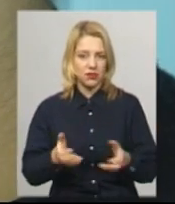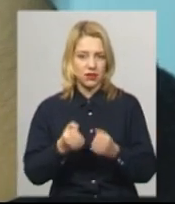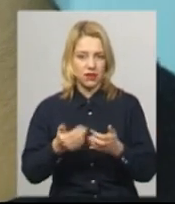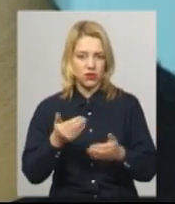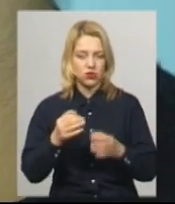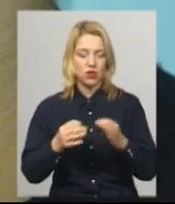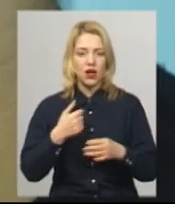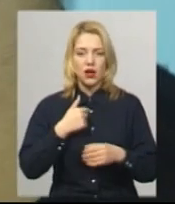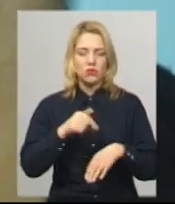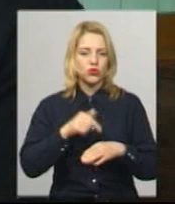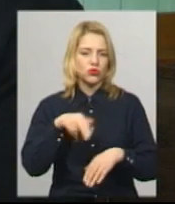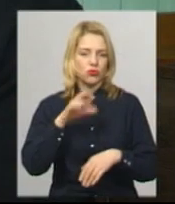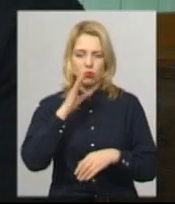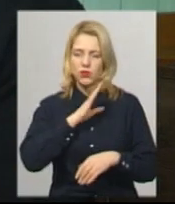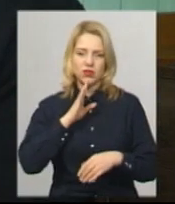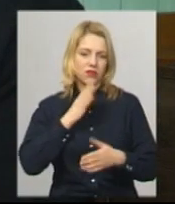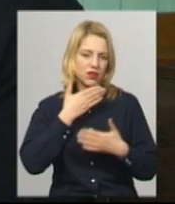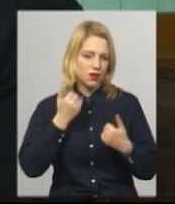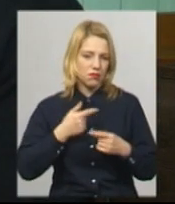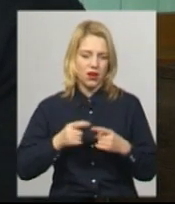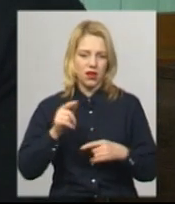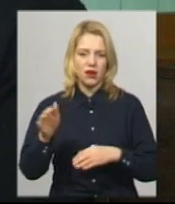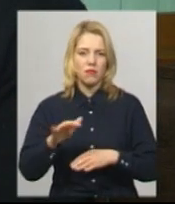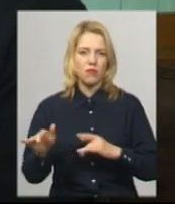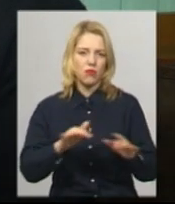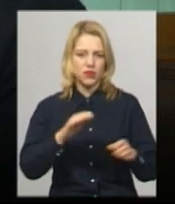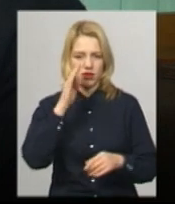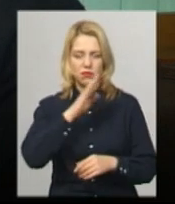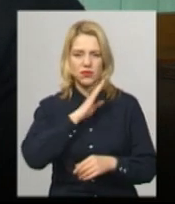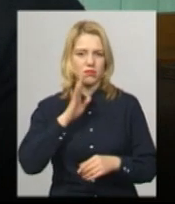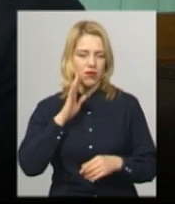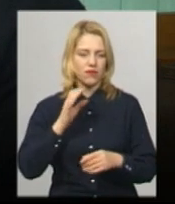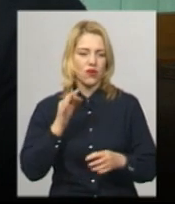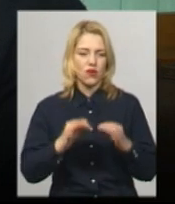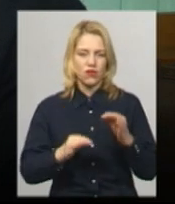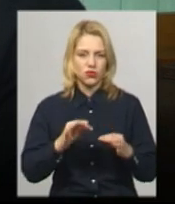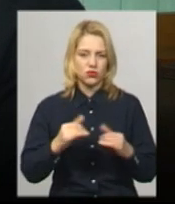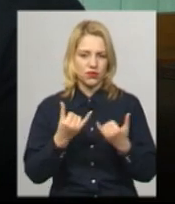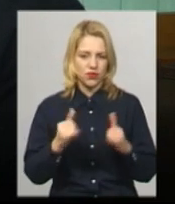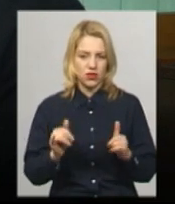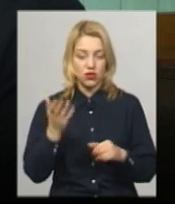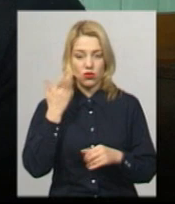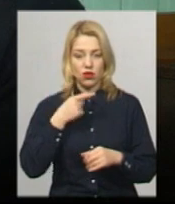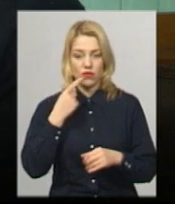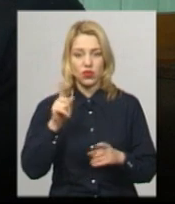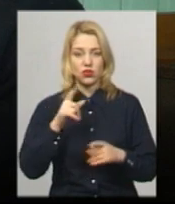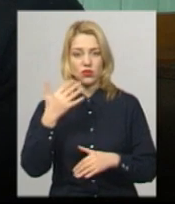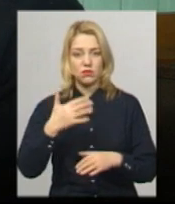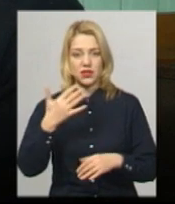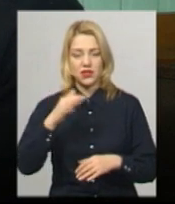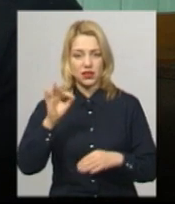немає. Розповідає, поведінка мами та батька у залі суду вразила. Коли почули про аліменти, що 50%,